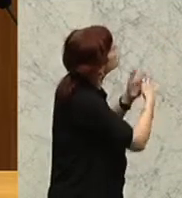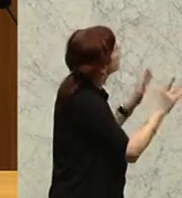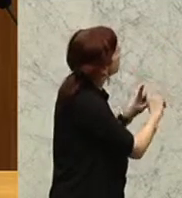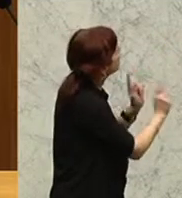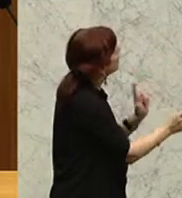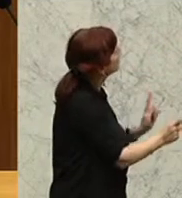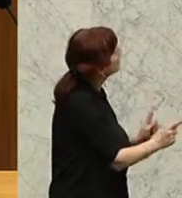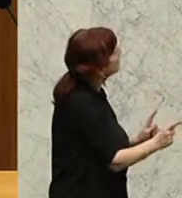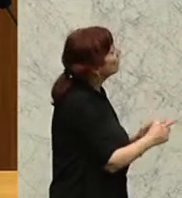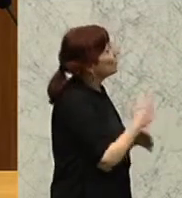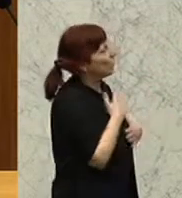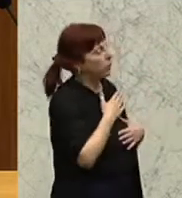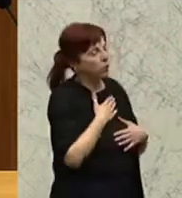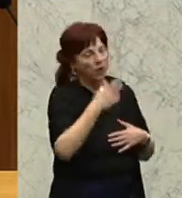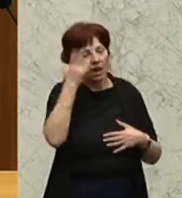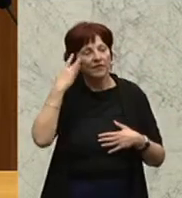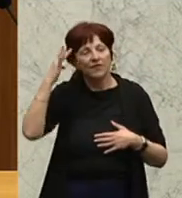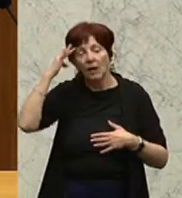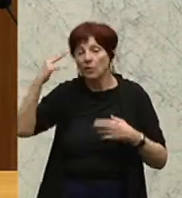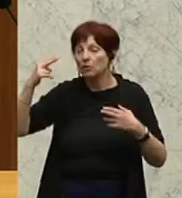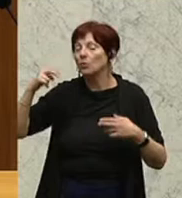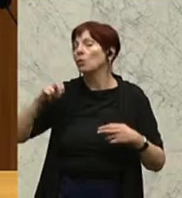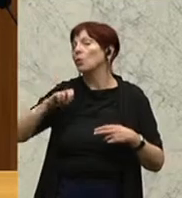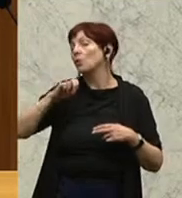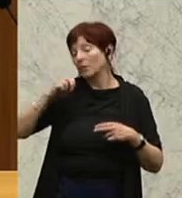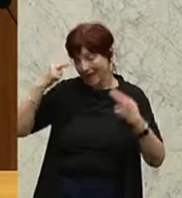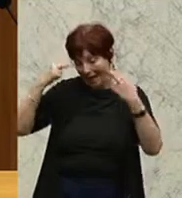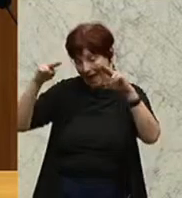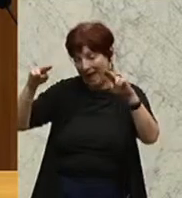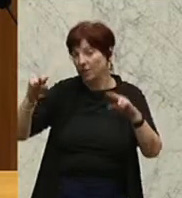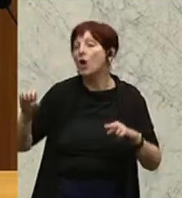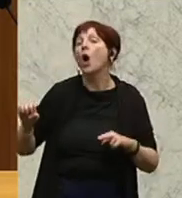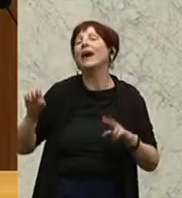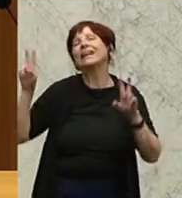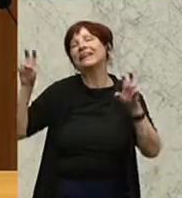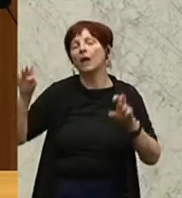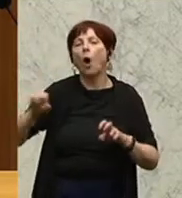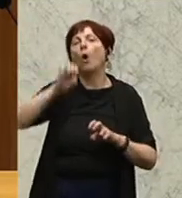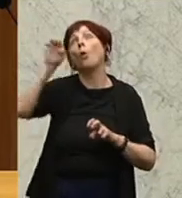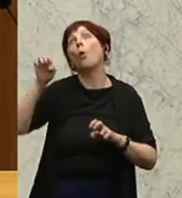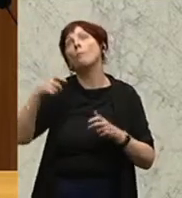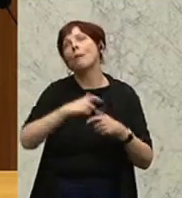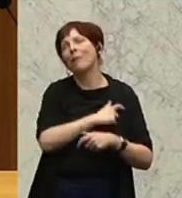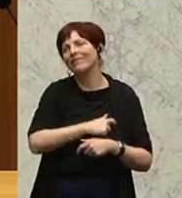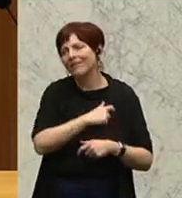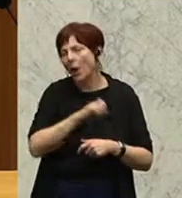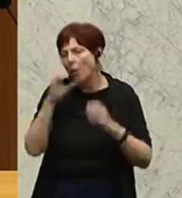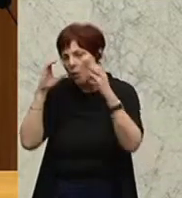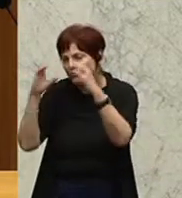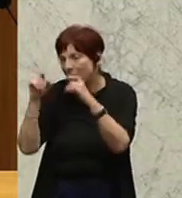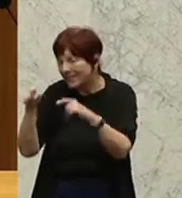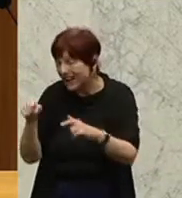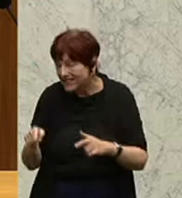Sehr geehrte Damen und Herren von der sogenannten Europapartei ÖVP, das ist keine europäische Politik, das ist keine solidarische